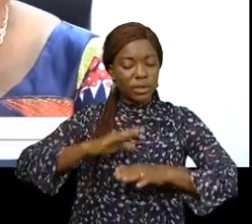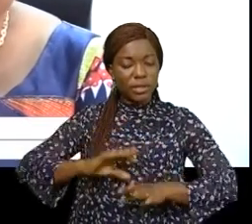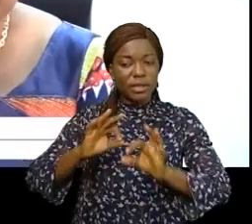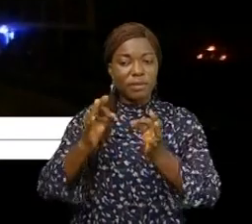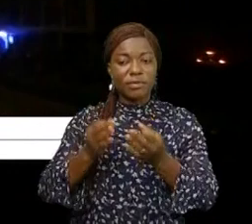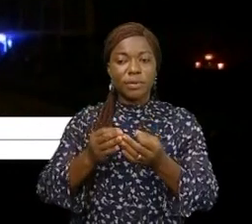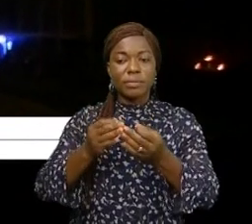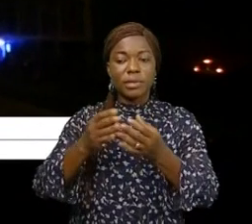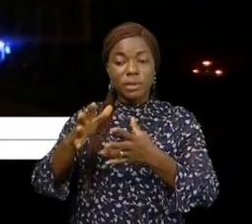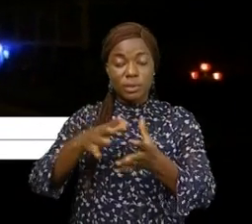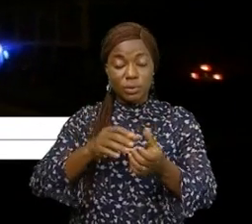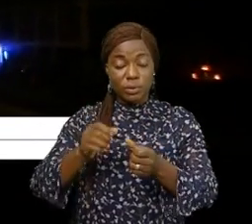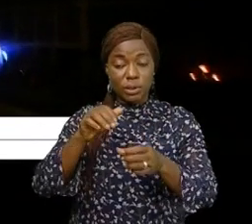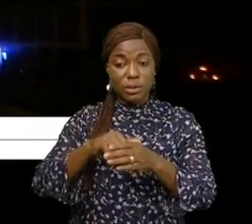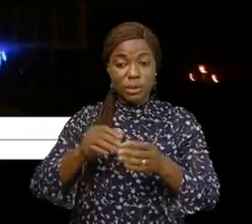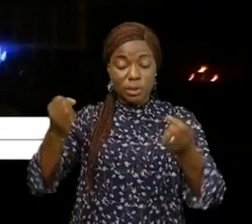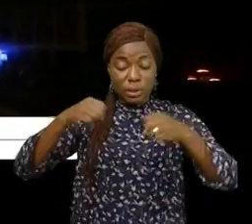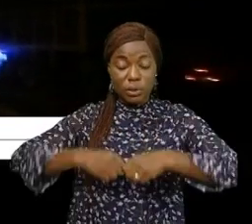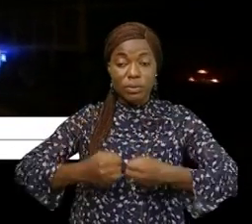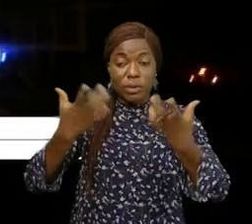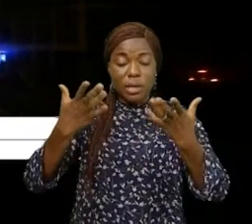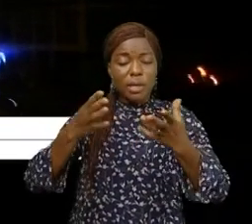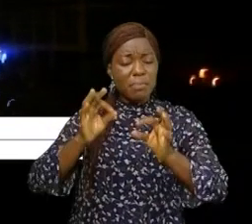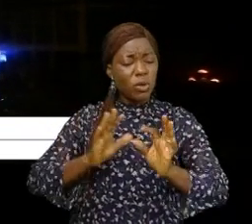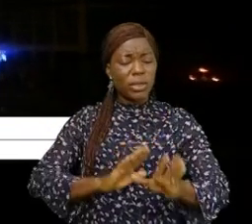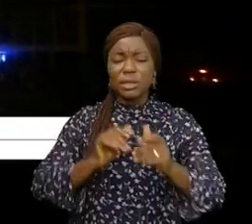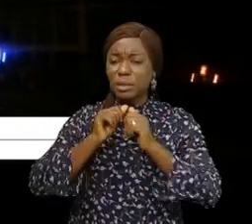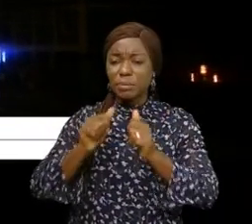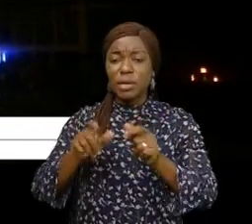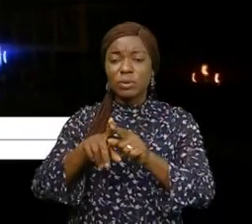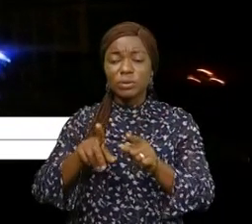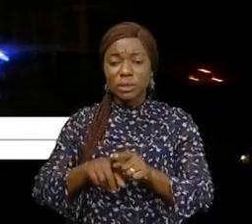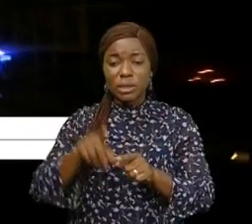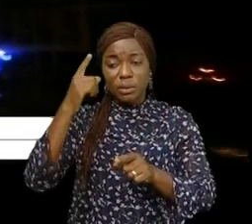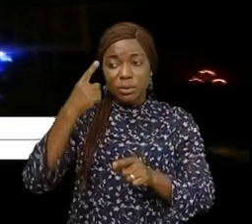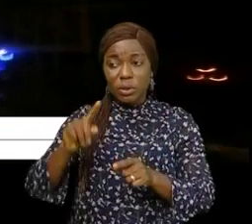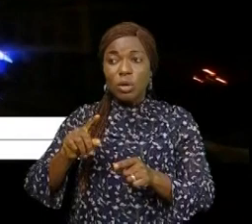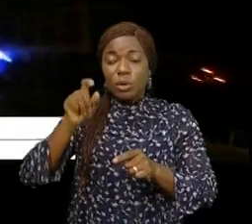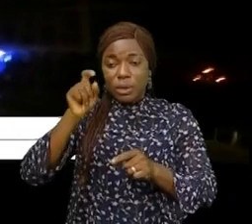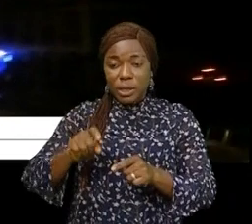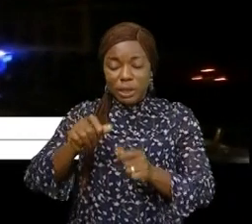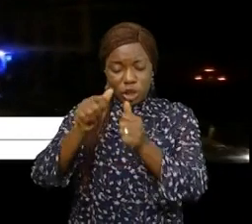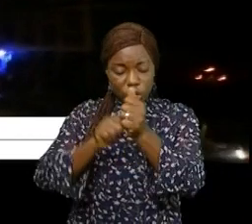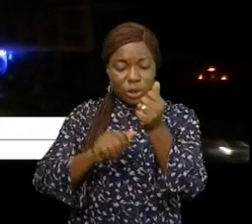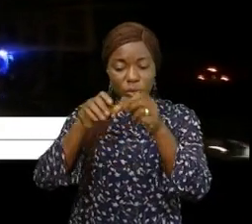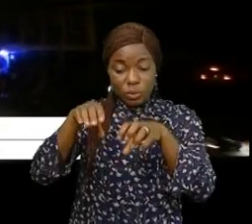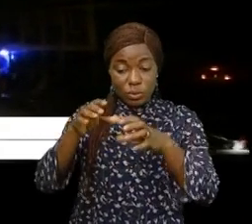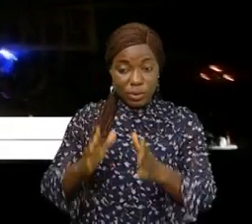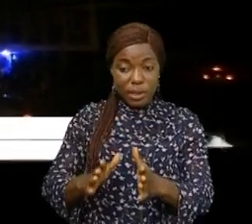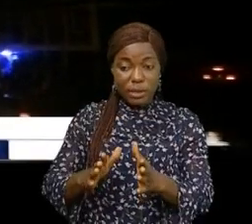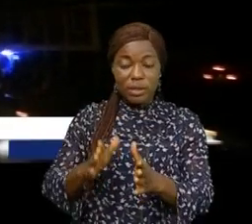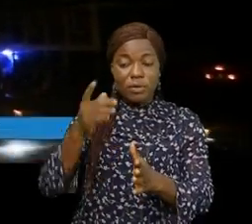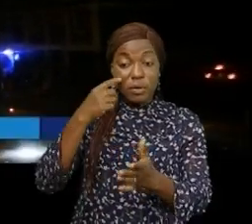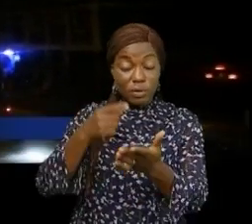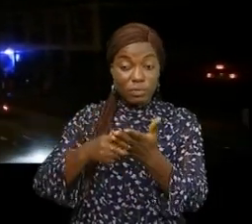des gourmands. Cet événement inattendu doit susciter le sens de patriotisme de chaque Congolais qui doit faire